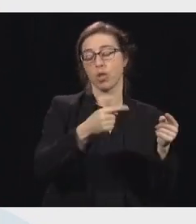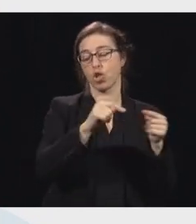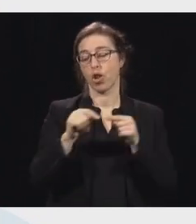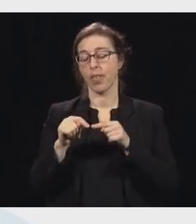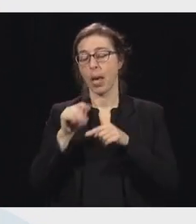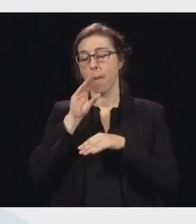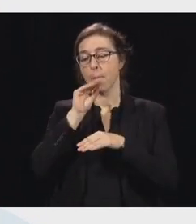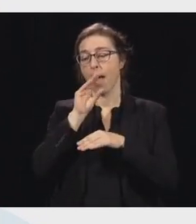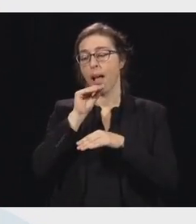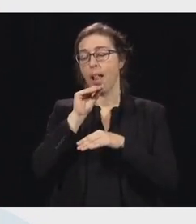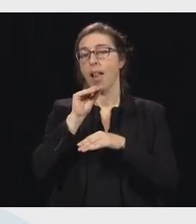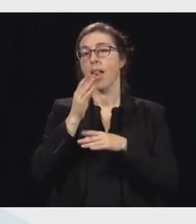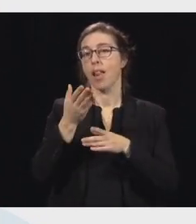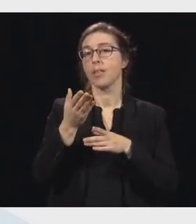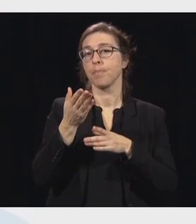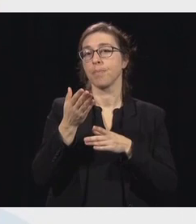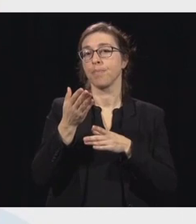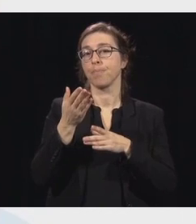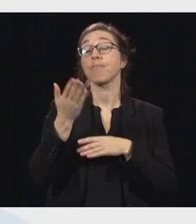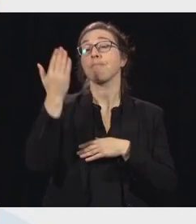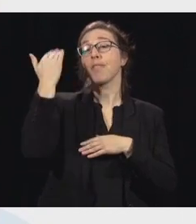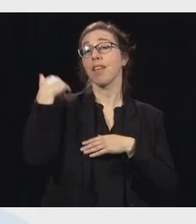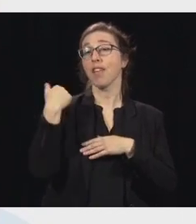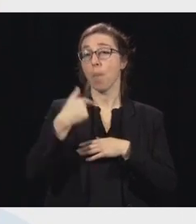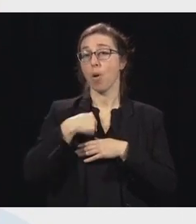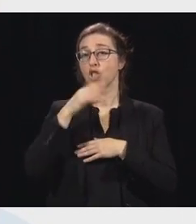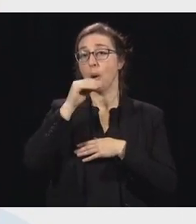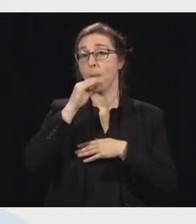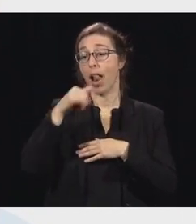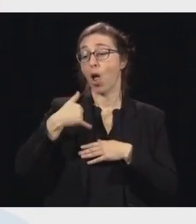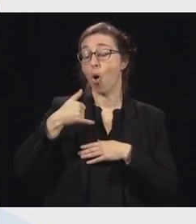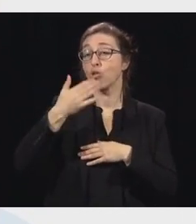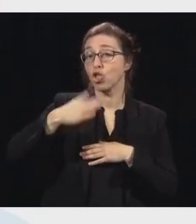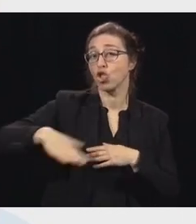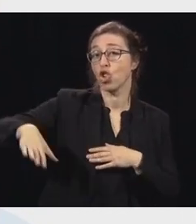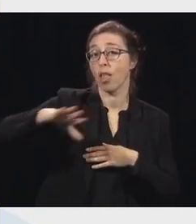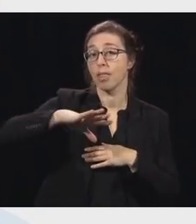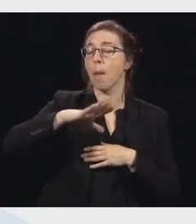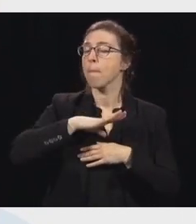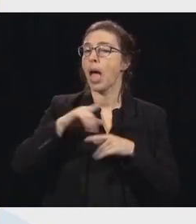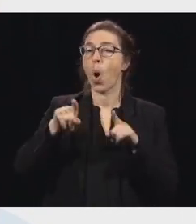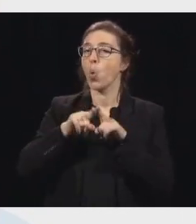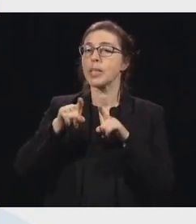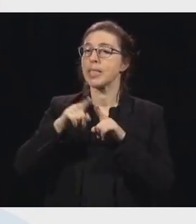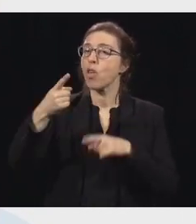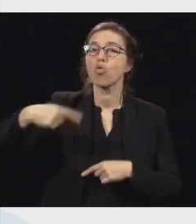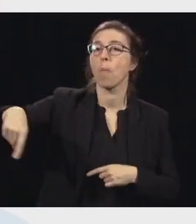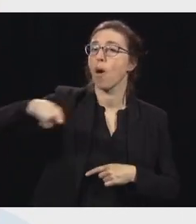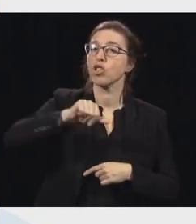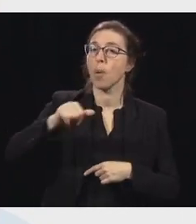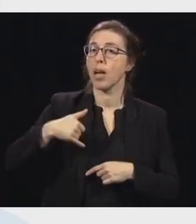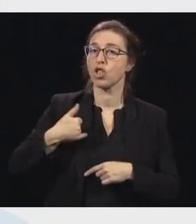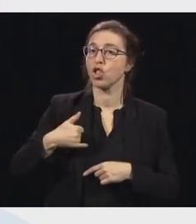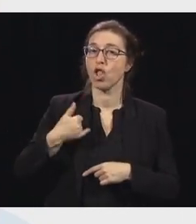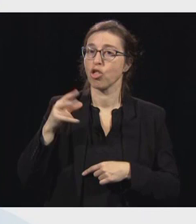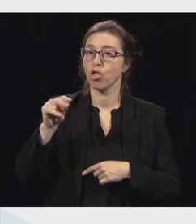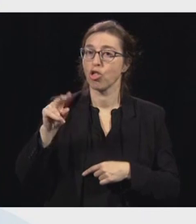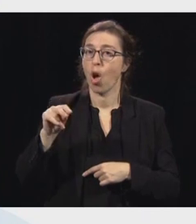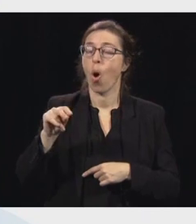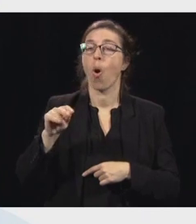j'ai dit peut-être plus clairement aux jeunes, mais ça s'applique à tout le monde. Ce n pas une bonne idée de faire